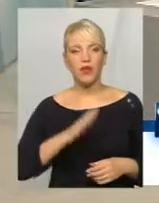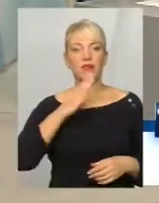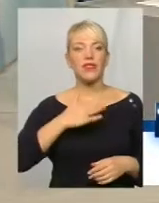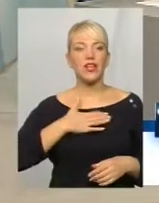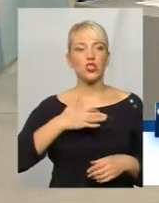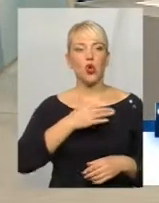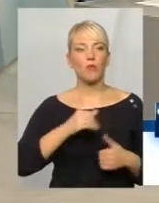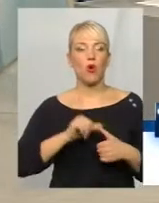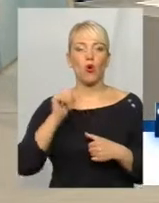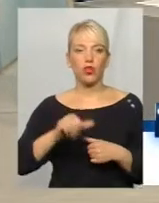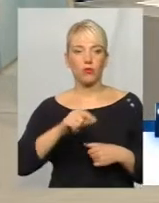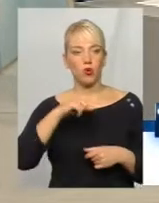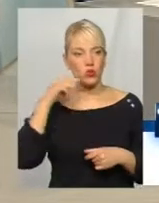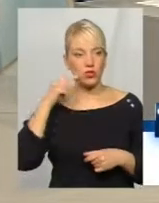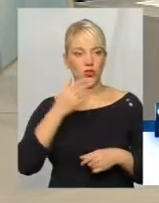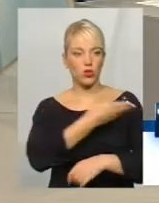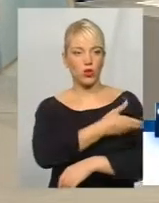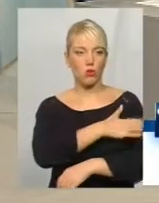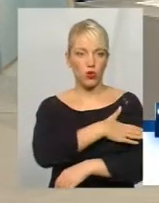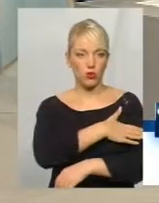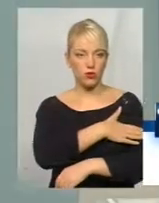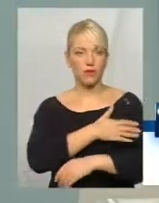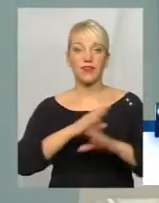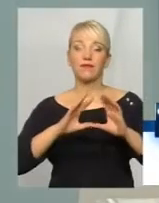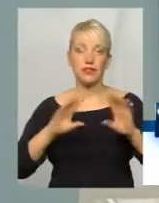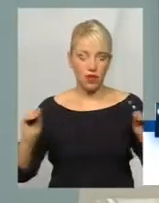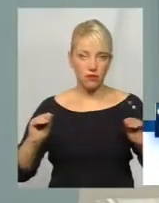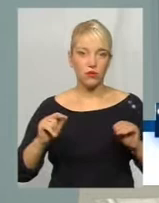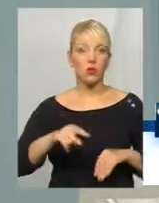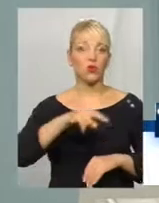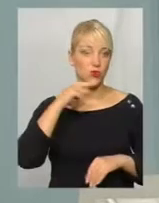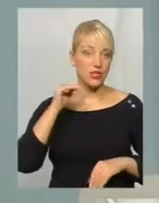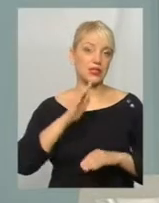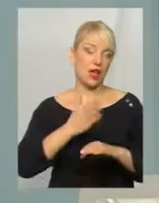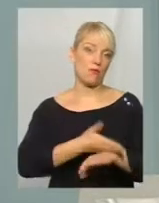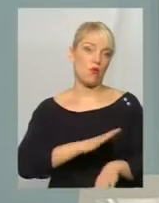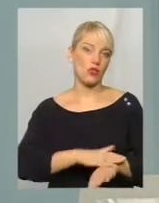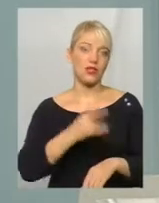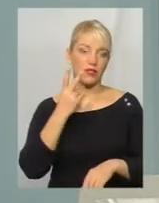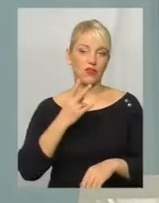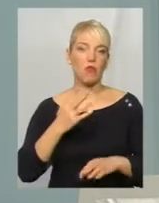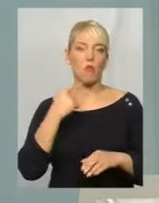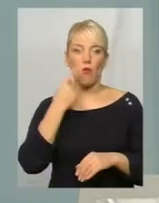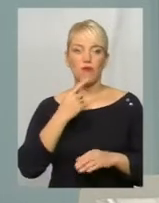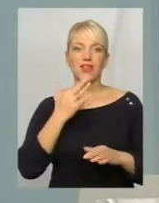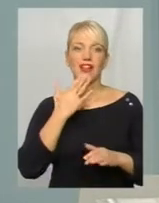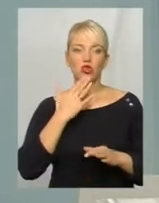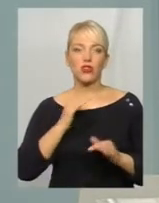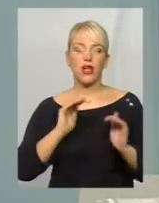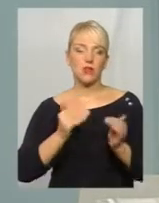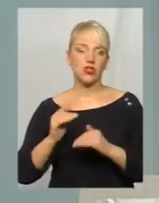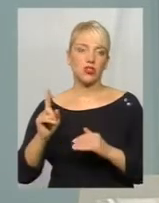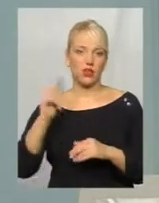окрім російської і польської? Все. Оце російська і польська. Дві мови національної меншини, які